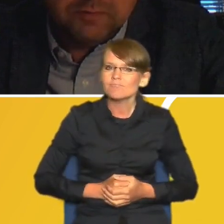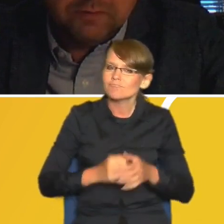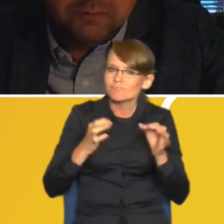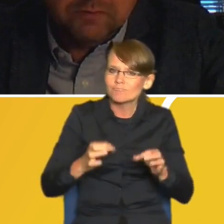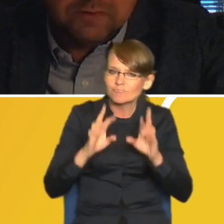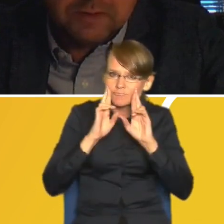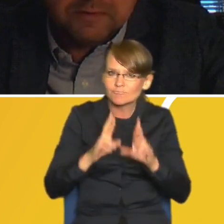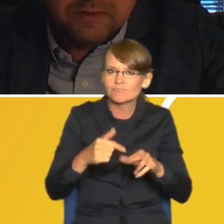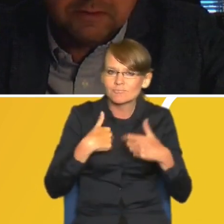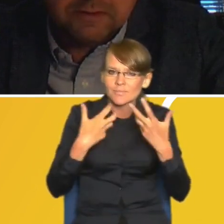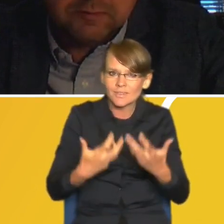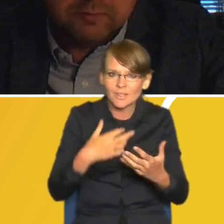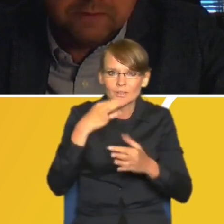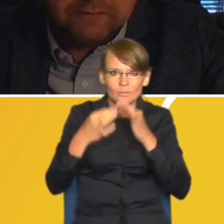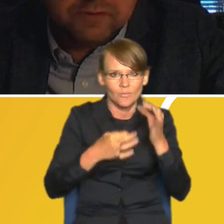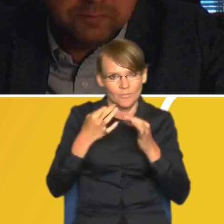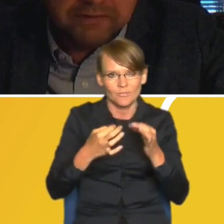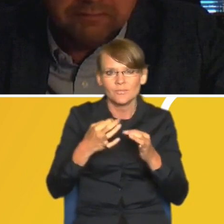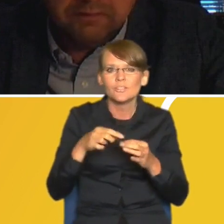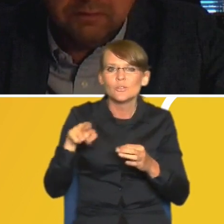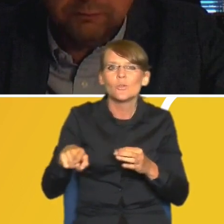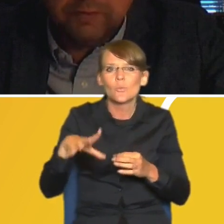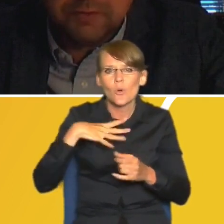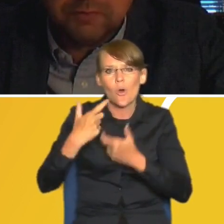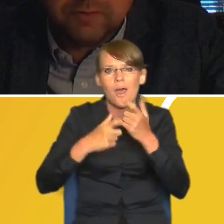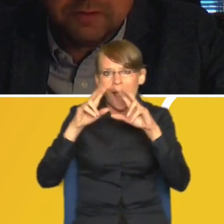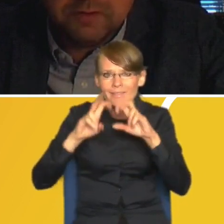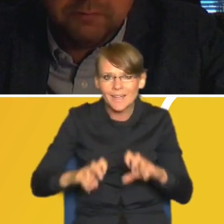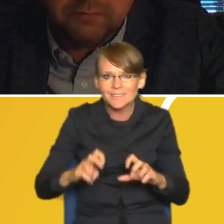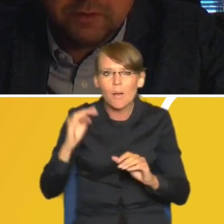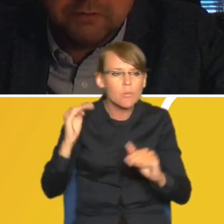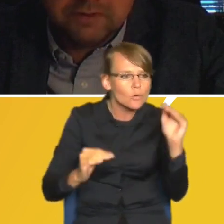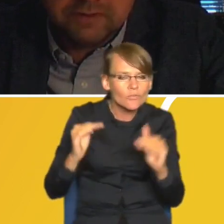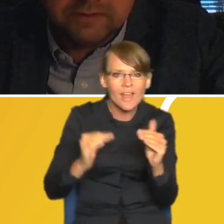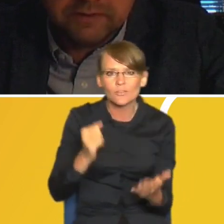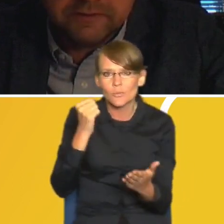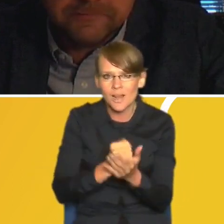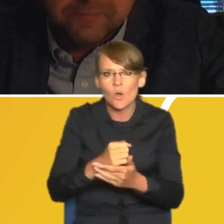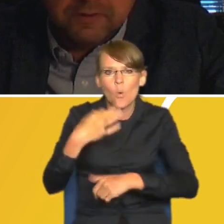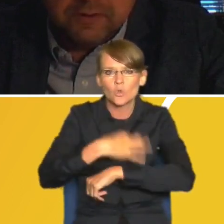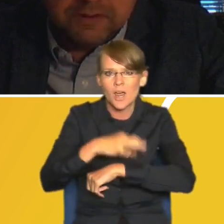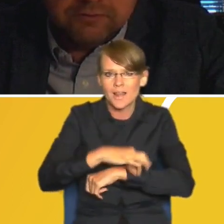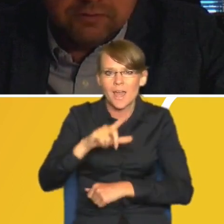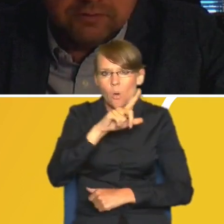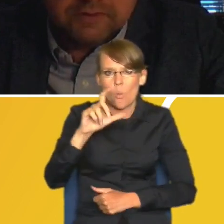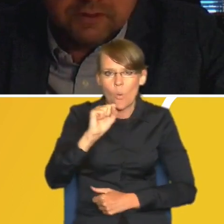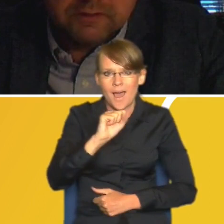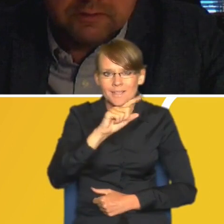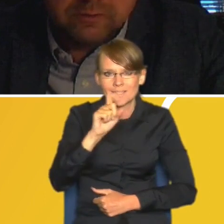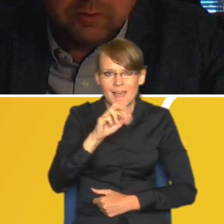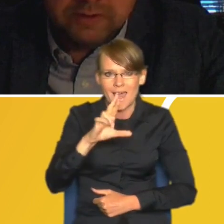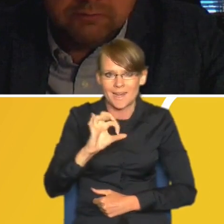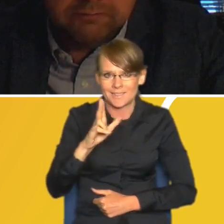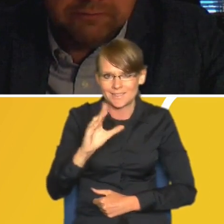podzielić pewnymi wnioskami z analiz porównawczych prawnych, które przeprowadziliśmy w uczelni łazarskiego realizując